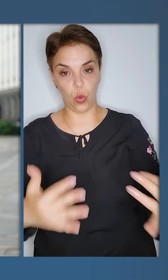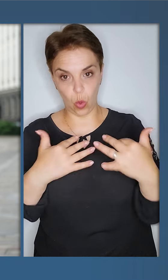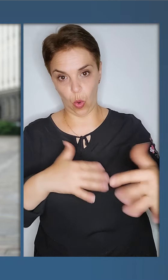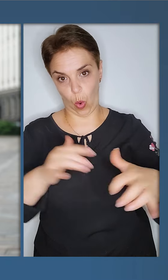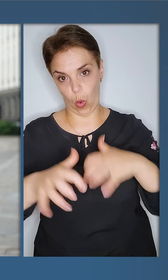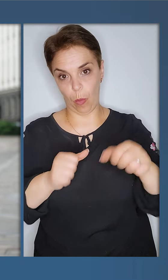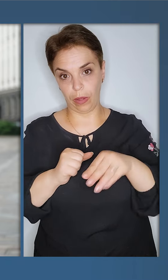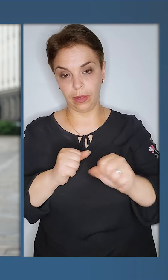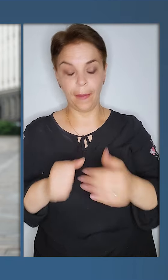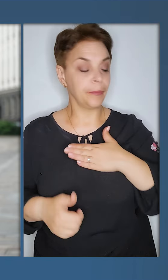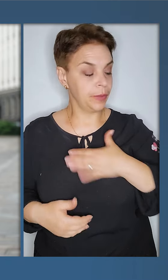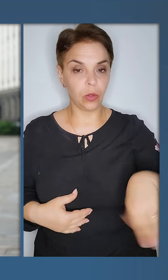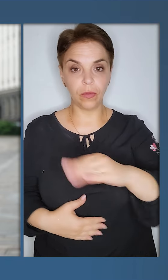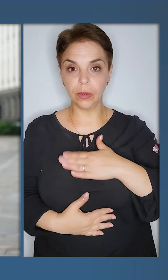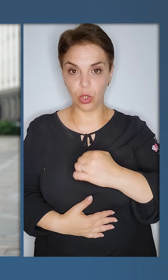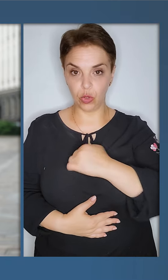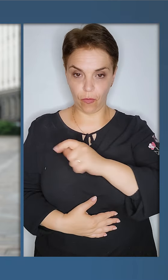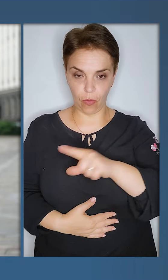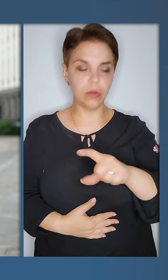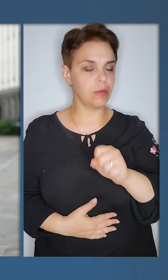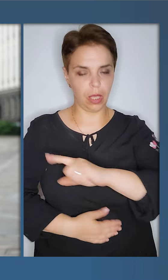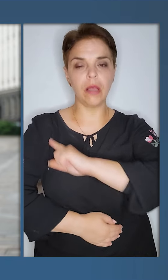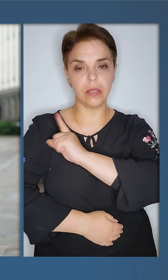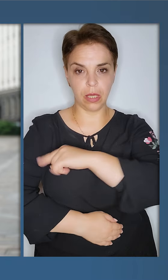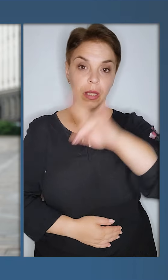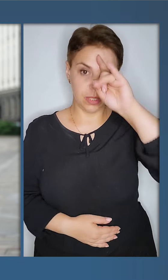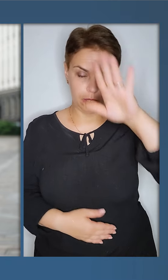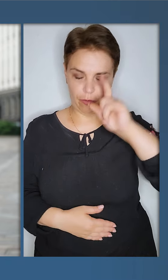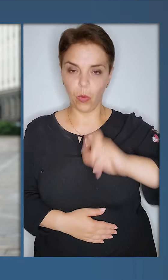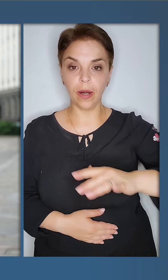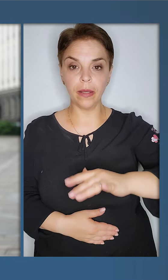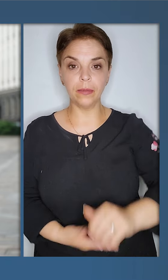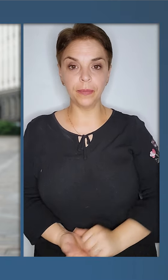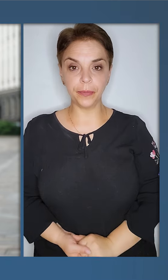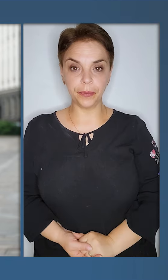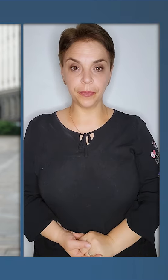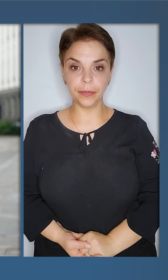стримують окупанта. Дякую усім нашим воїнам за силу. Слава Україні!